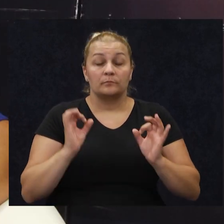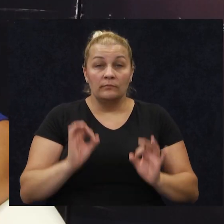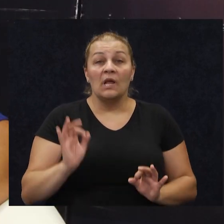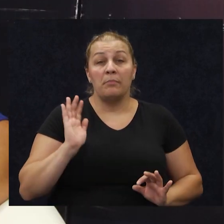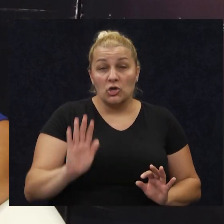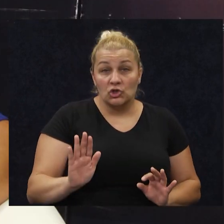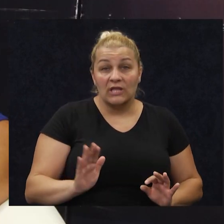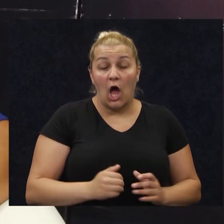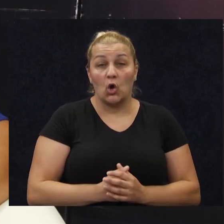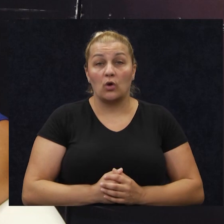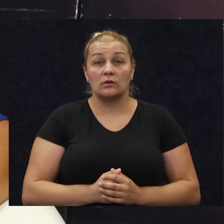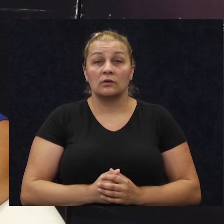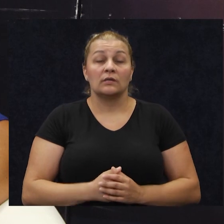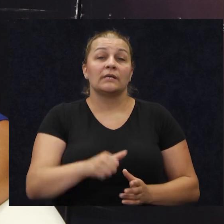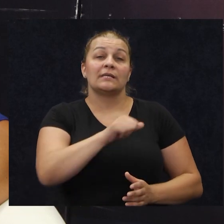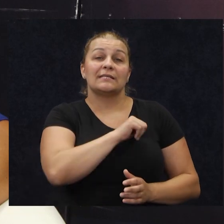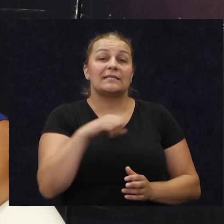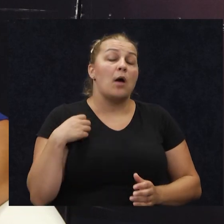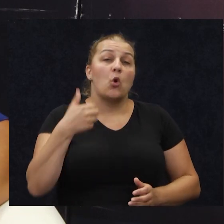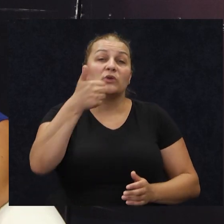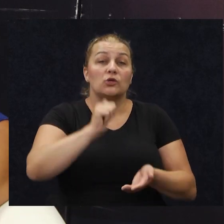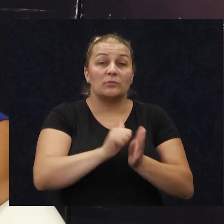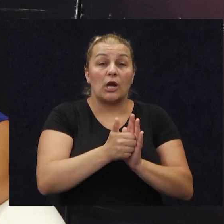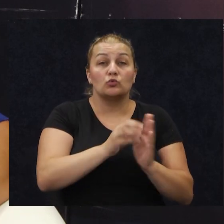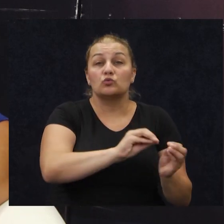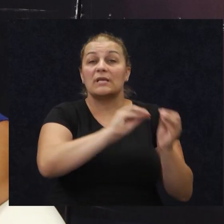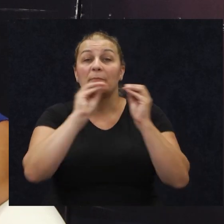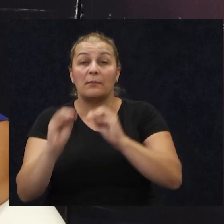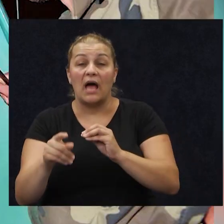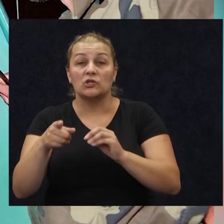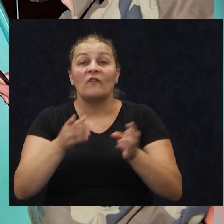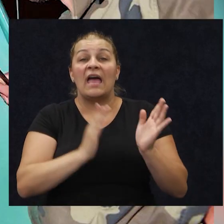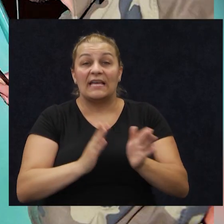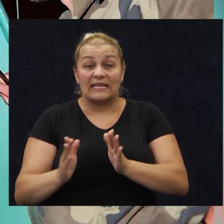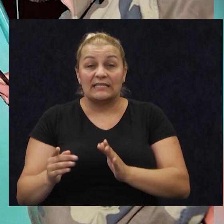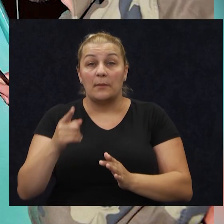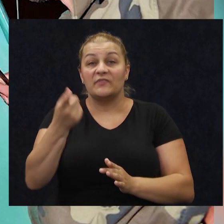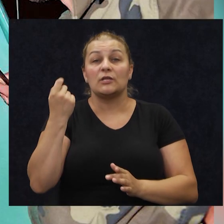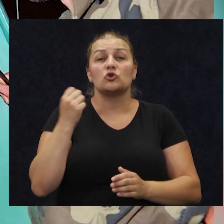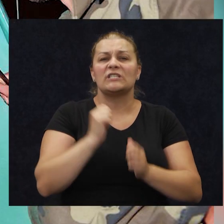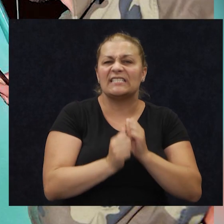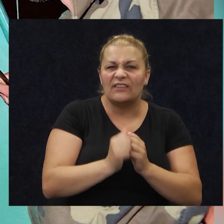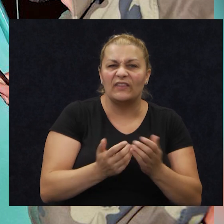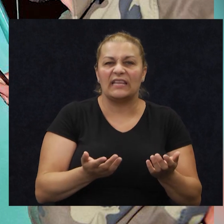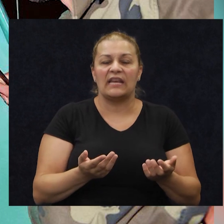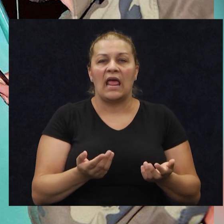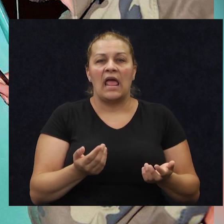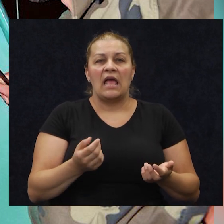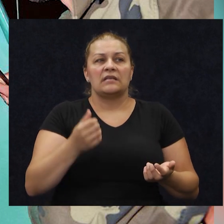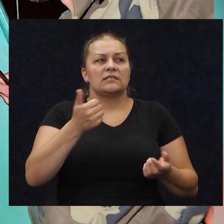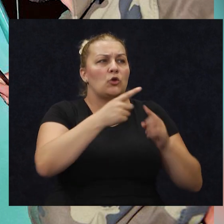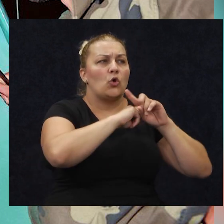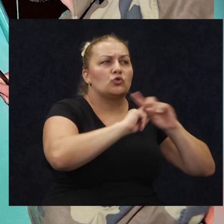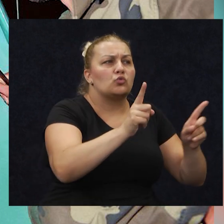znači, samo se u jednom trenutku prebacija taj ritam, došli ste iz neke divljine, iz sasvim jednog